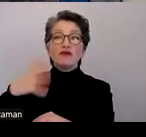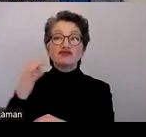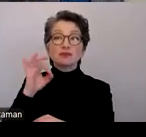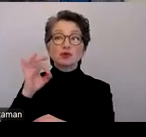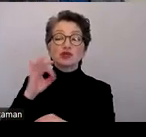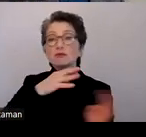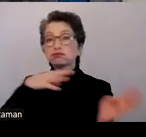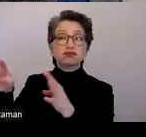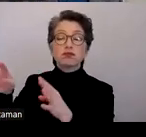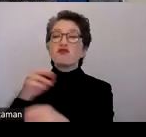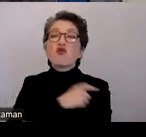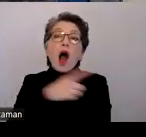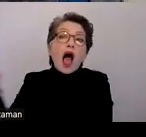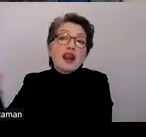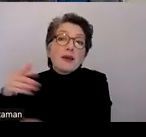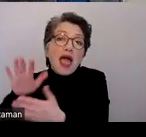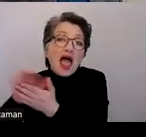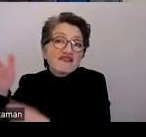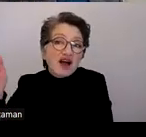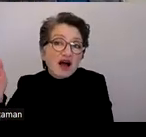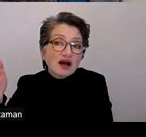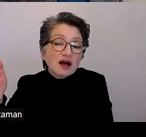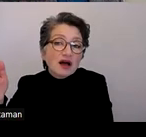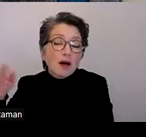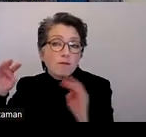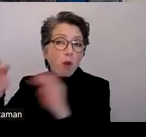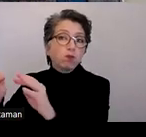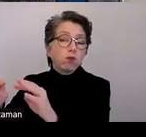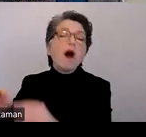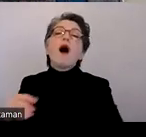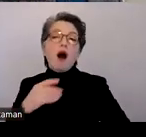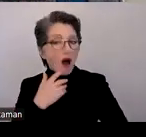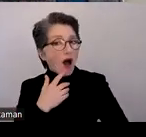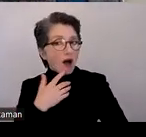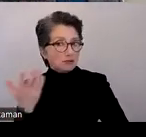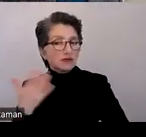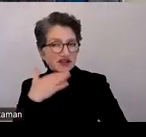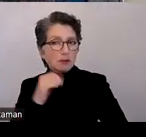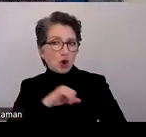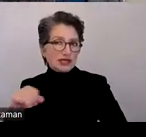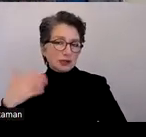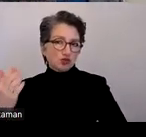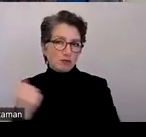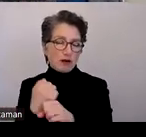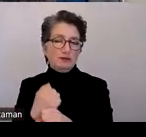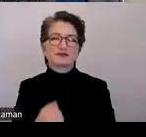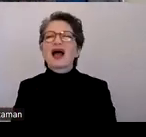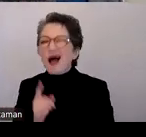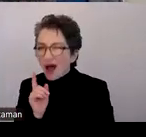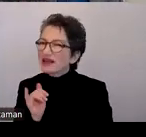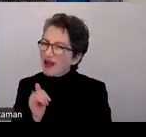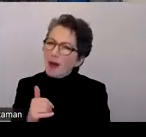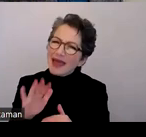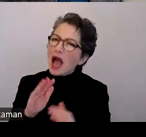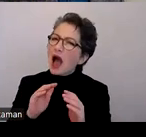es für alle einfach viel einfacher ist. Da hat man einfach sehr viele Möglichkeiten in HTML das dann auch zu machen, aber es ist natürlich aufwendiger.